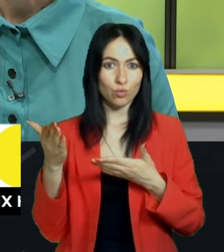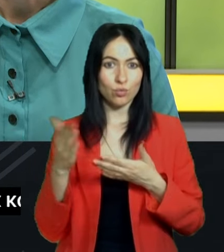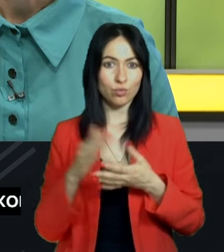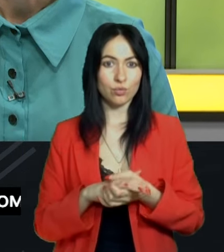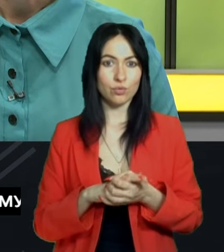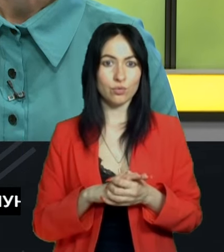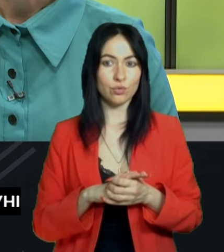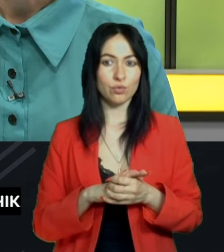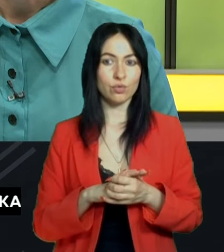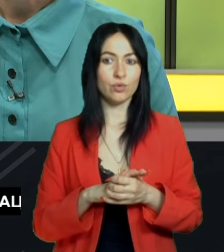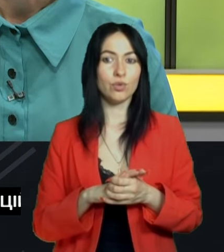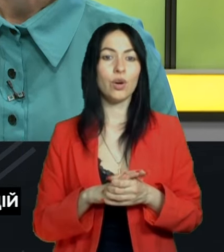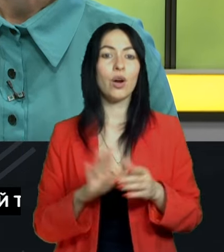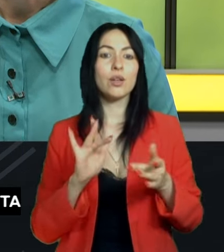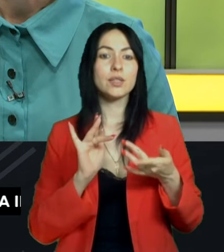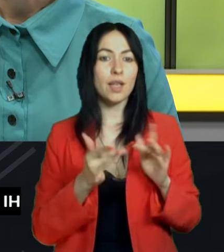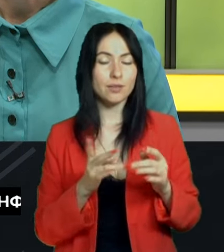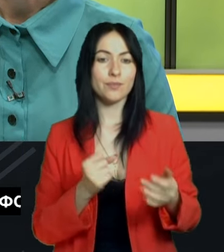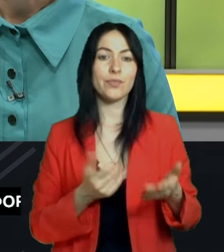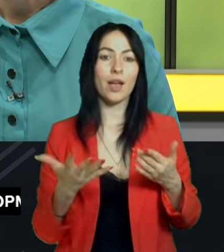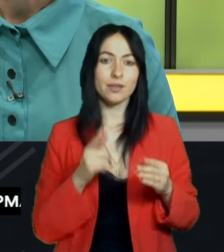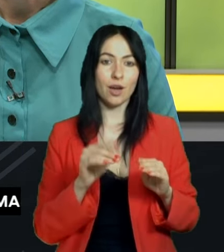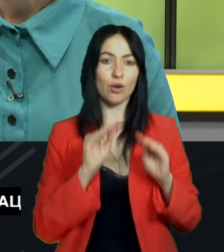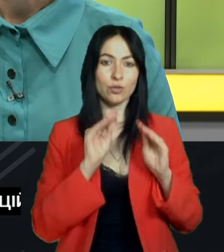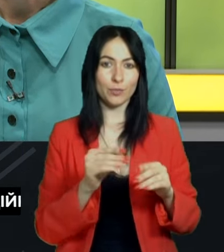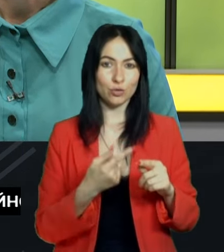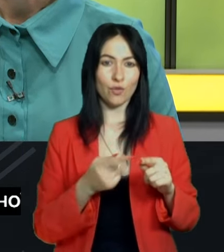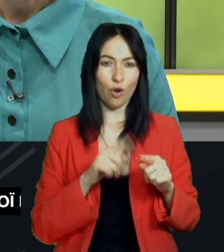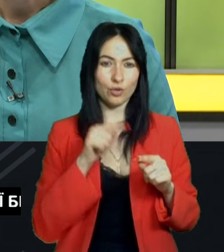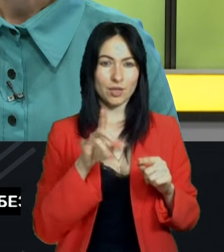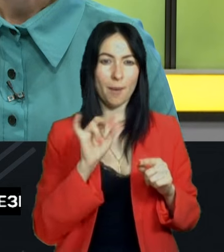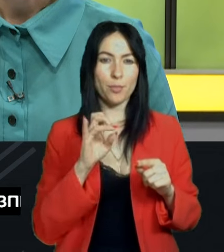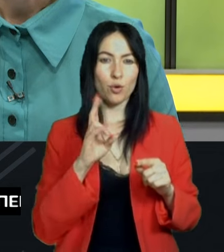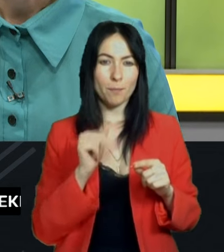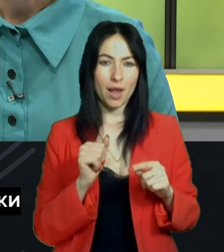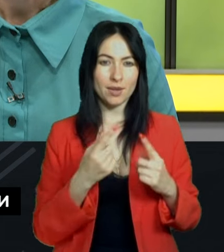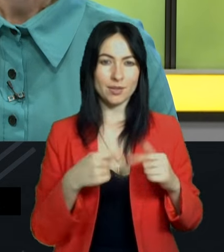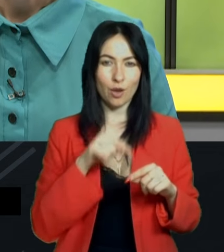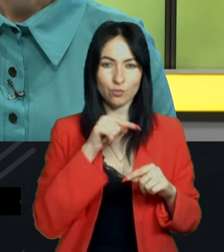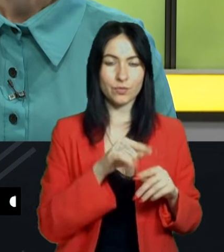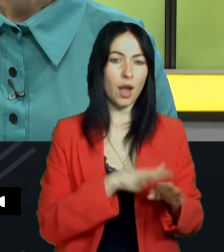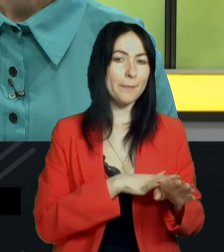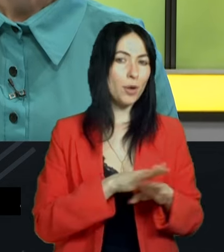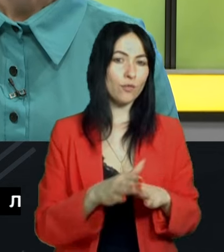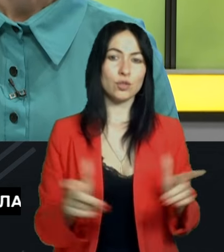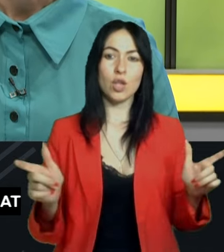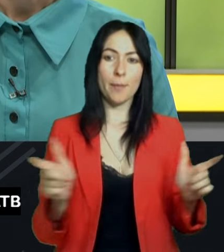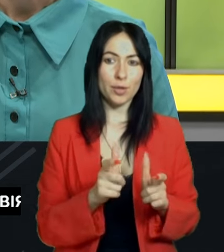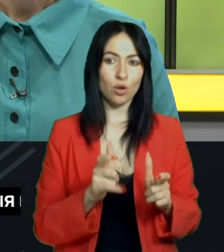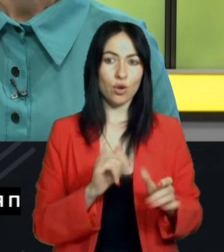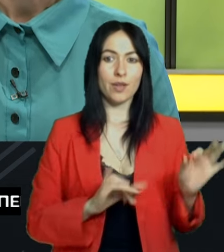Сайти, на яких розміщувалася ця букмекерська контора наразі повністю заблоковані і ніяких коштів на